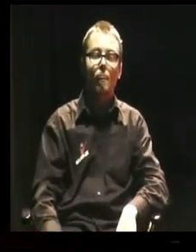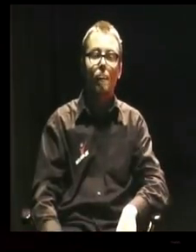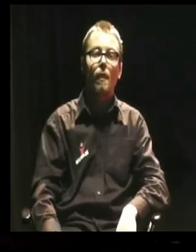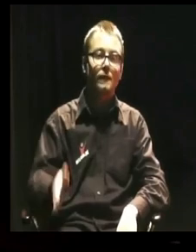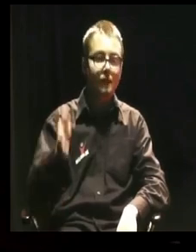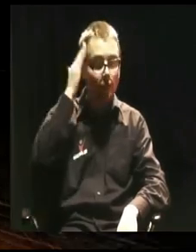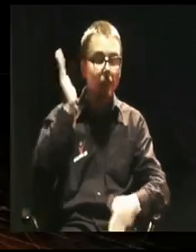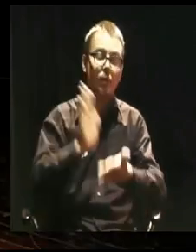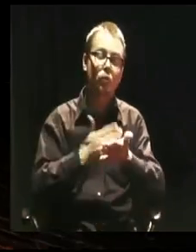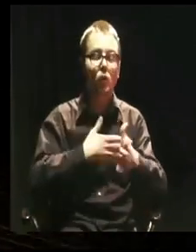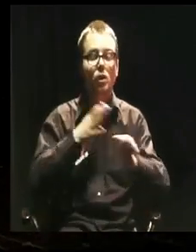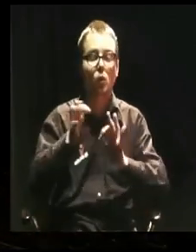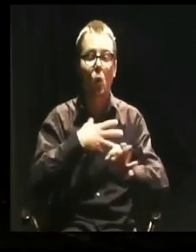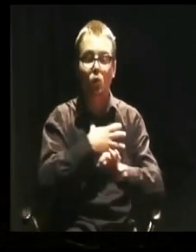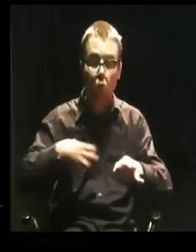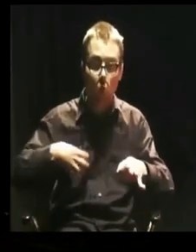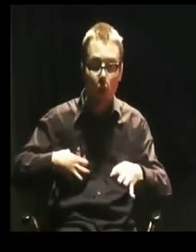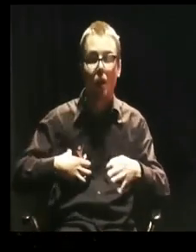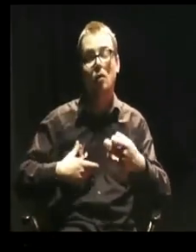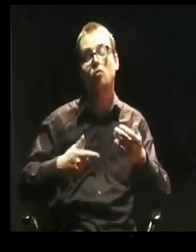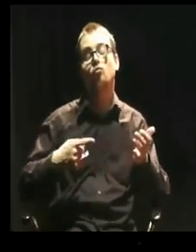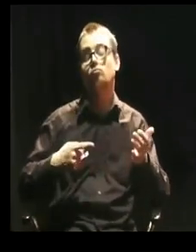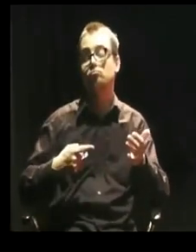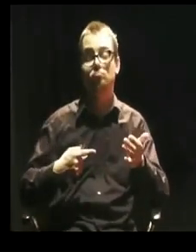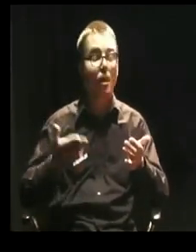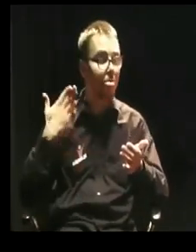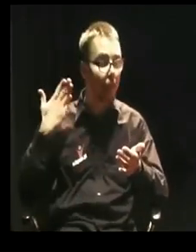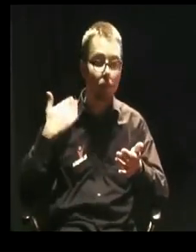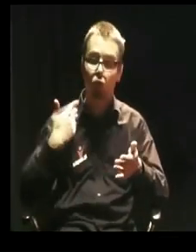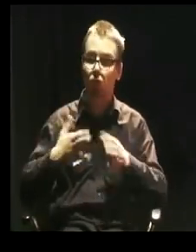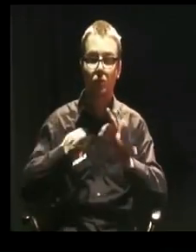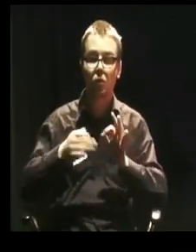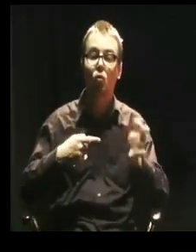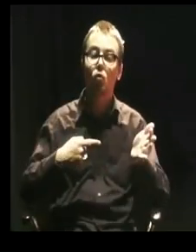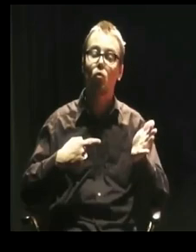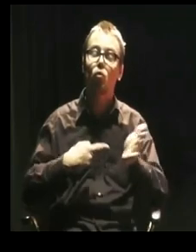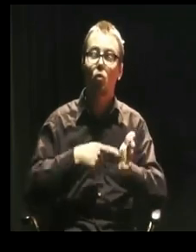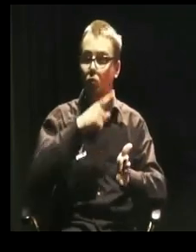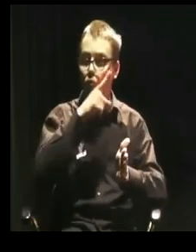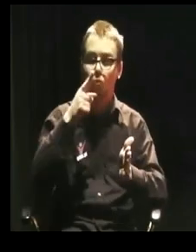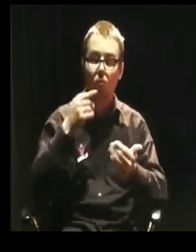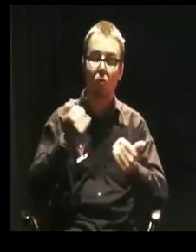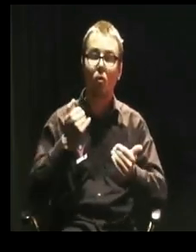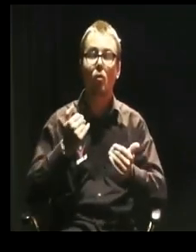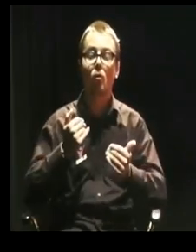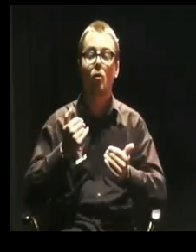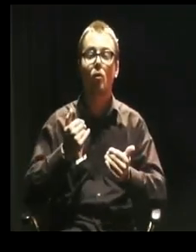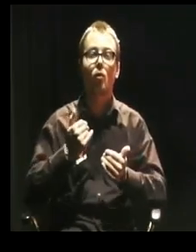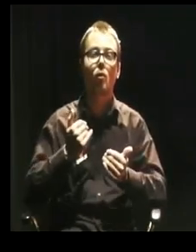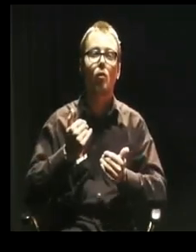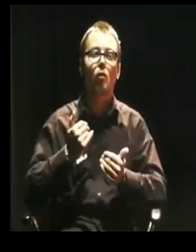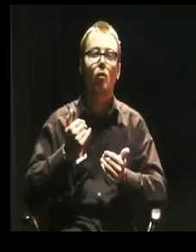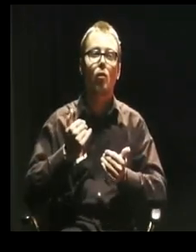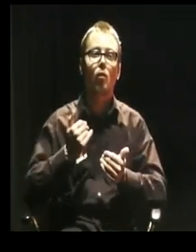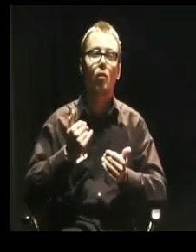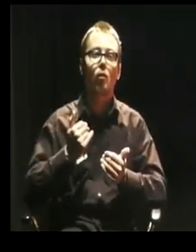odległą wcale. Moglibyśmy, albo przynajmniej niektórzy odpowiedzialni za to ludzie, mogliby wykombinawać, że kurczę, coś